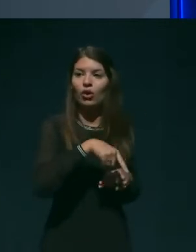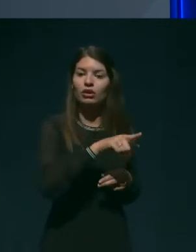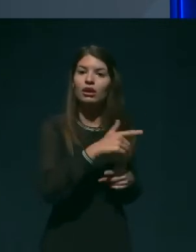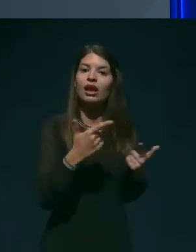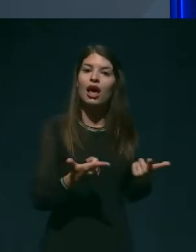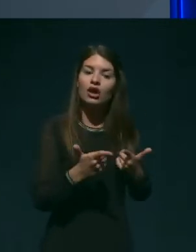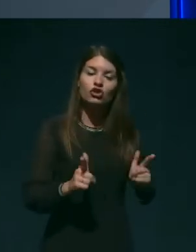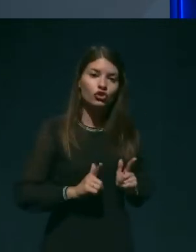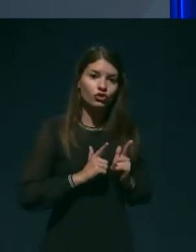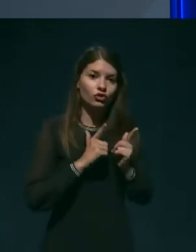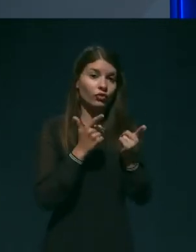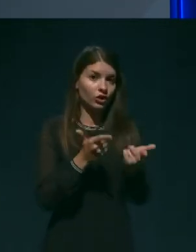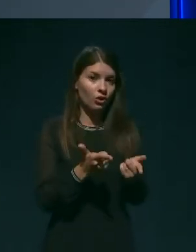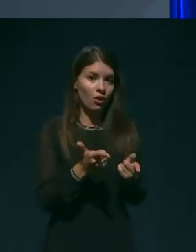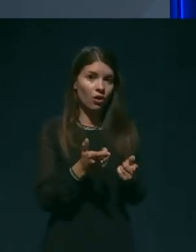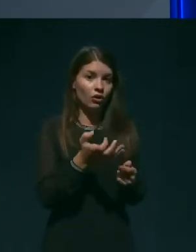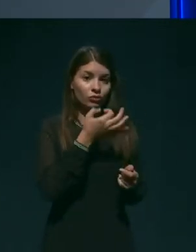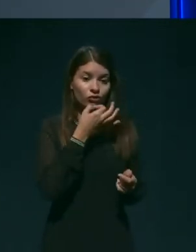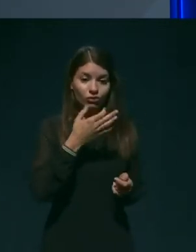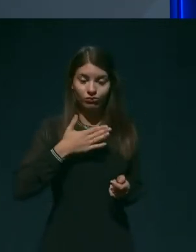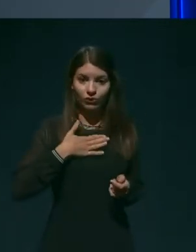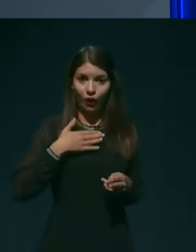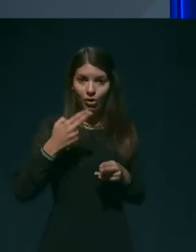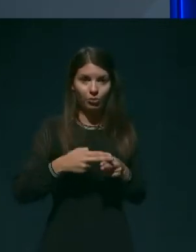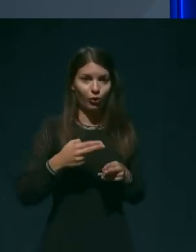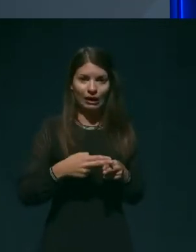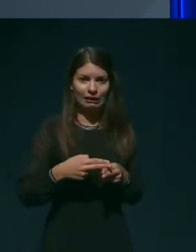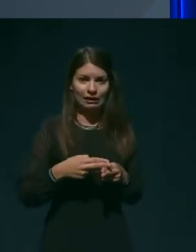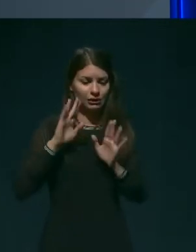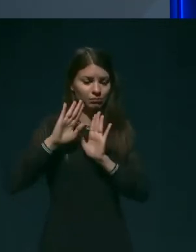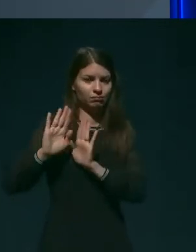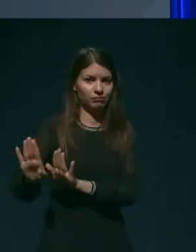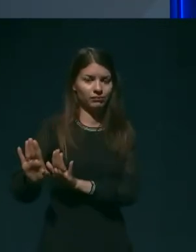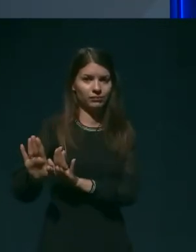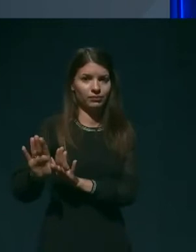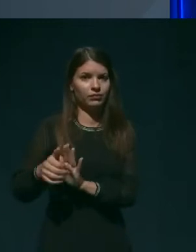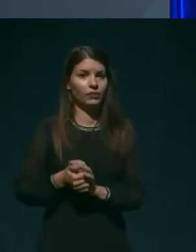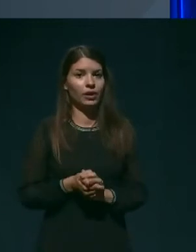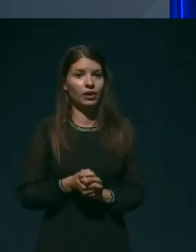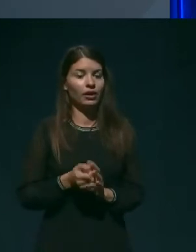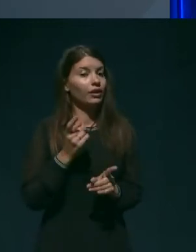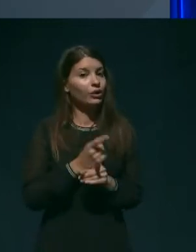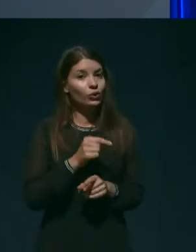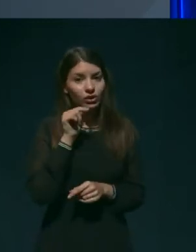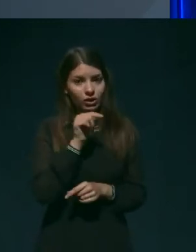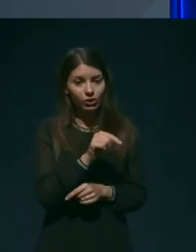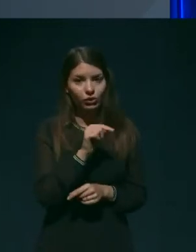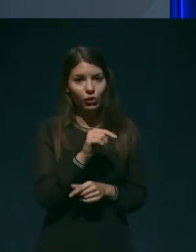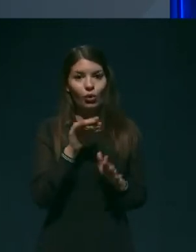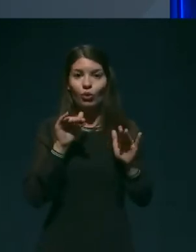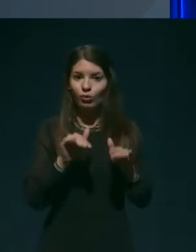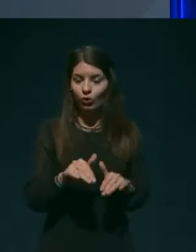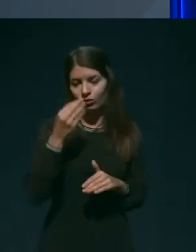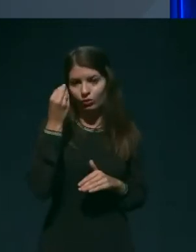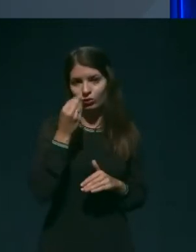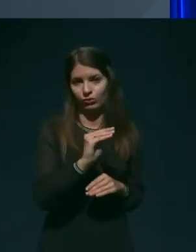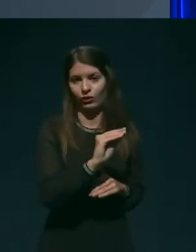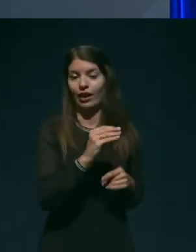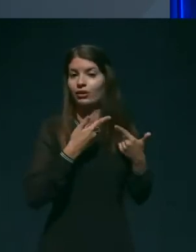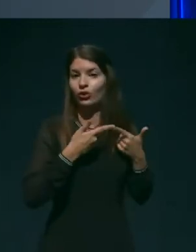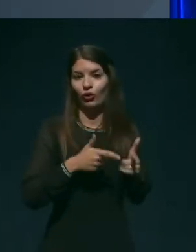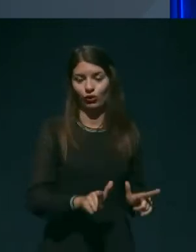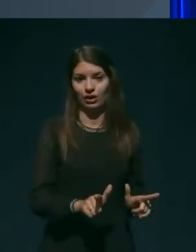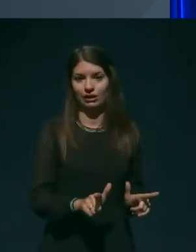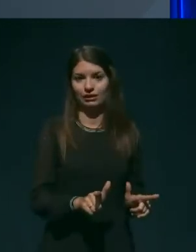če se svojo boleznjo ne ukvarjajo. In tudi to je potrebno bovniku dopustiti in mu